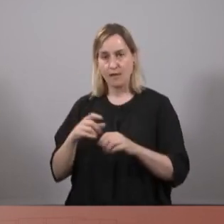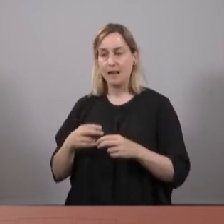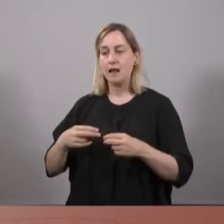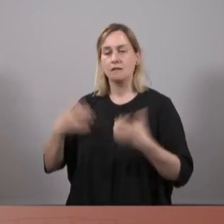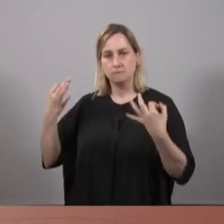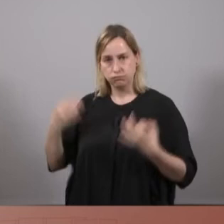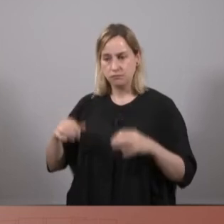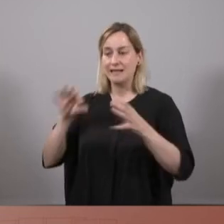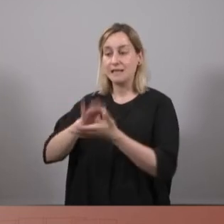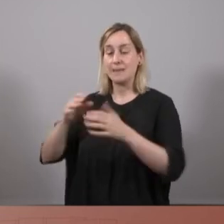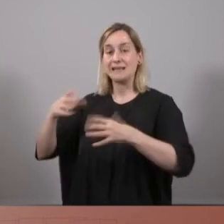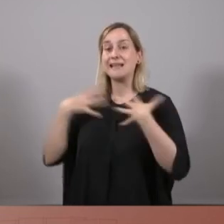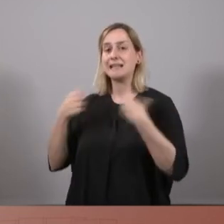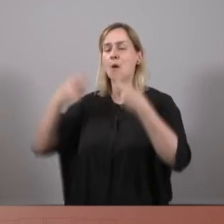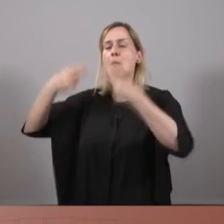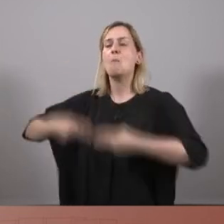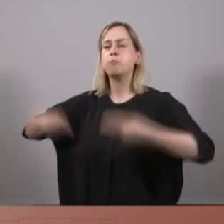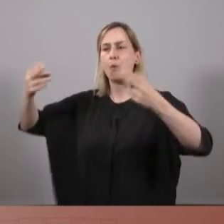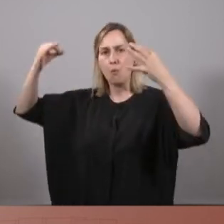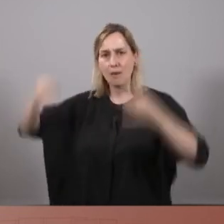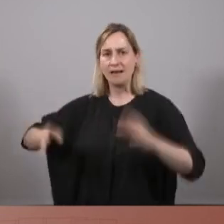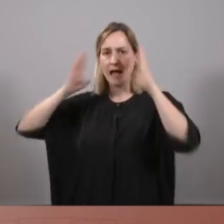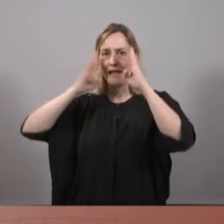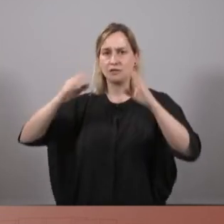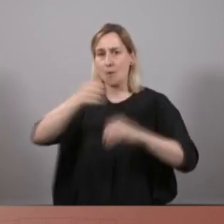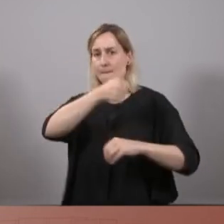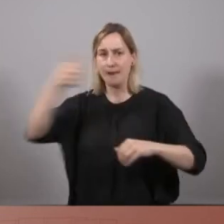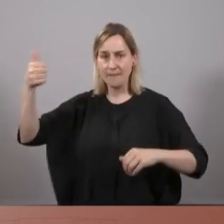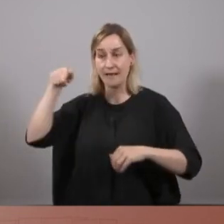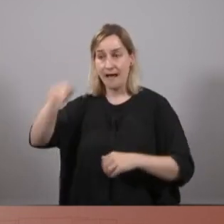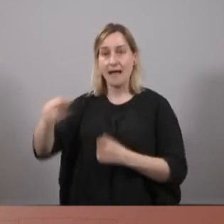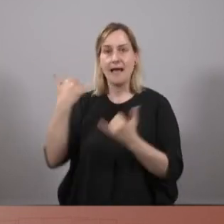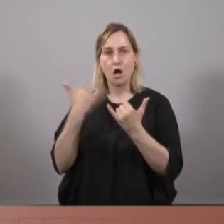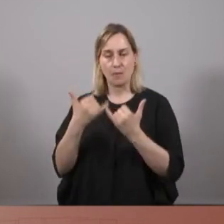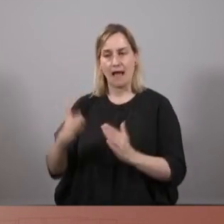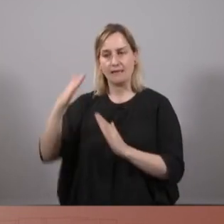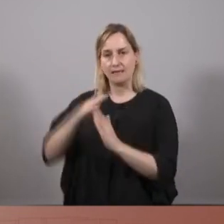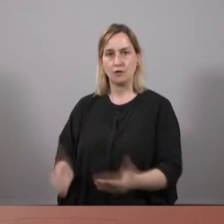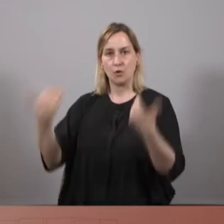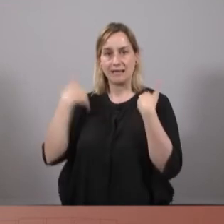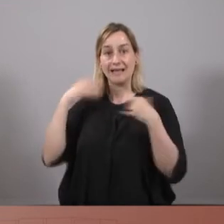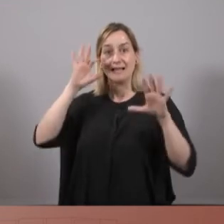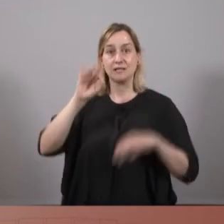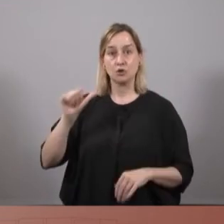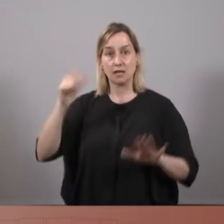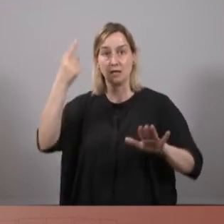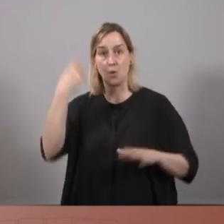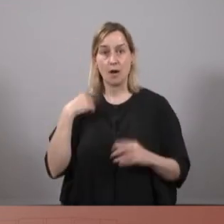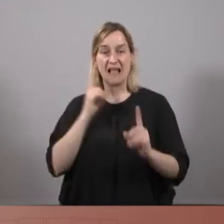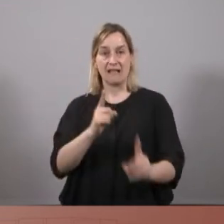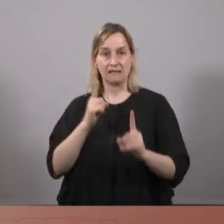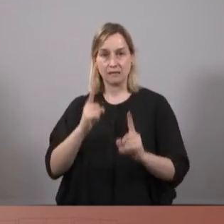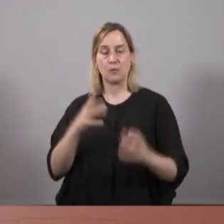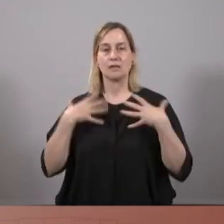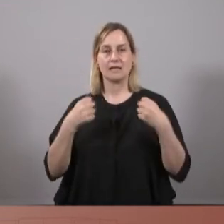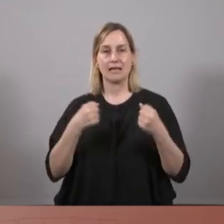dels serveis sanitaris, fomentar l'atenció primària i recuperar la titularitat pública del 061 i del transport sanitari.